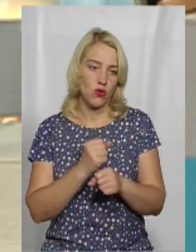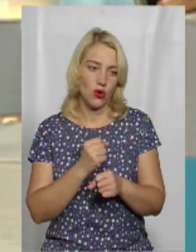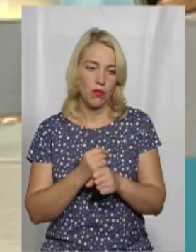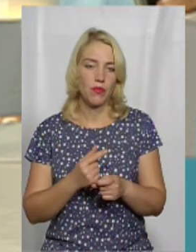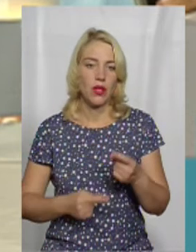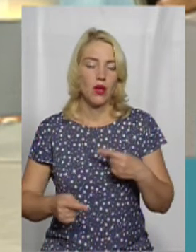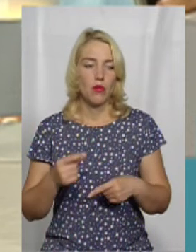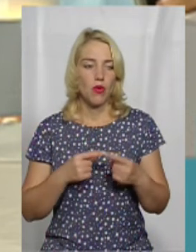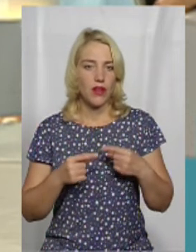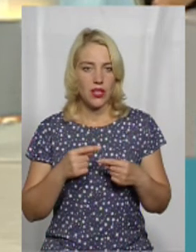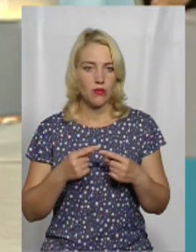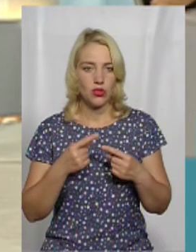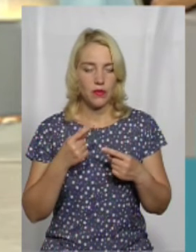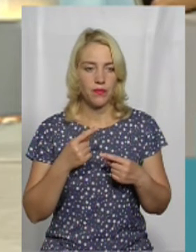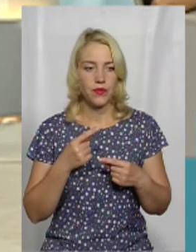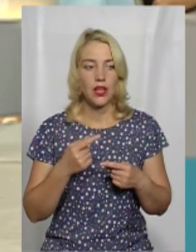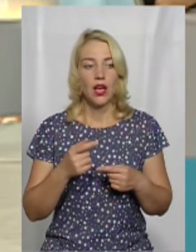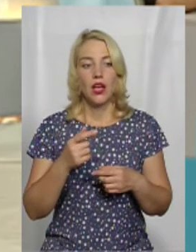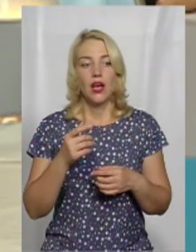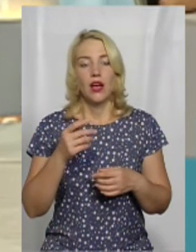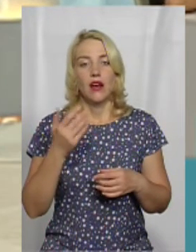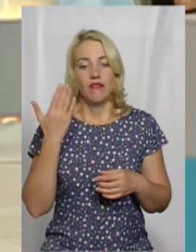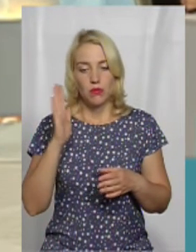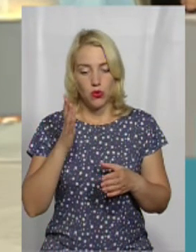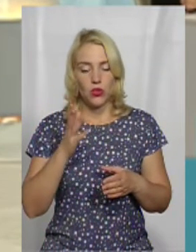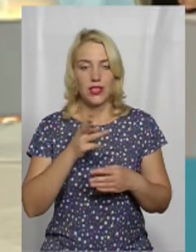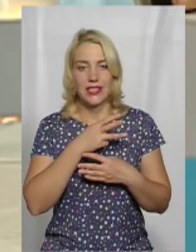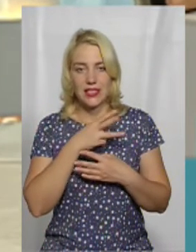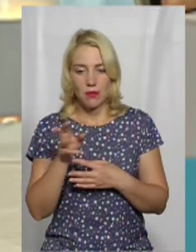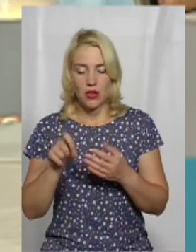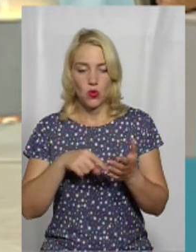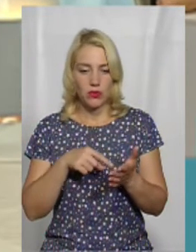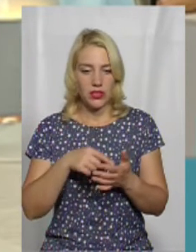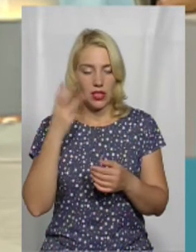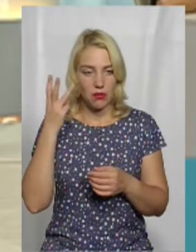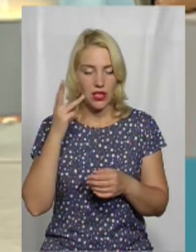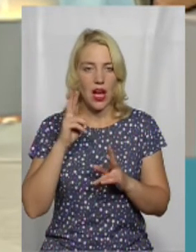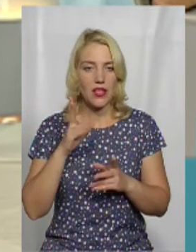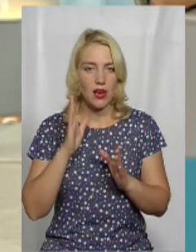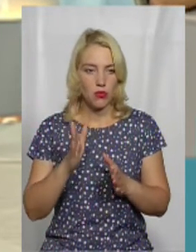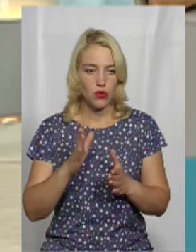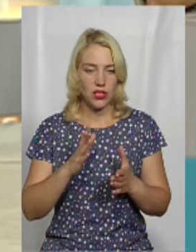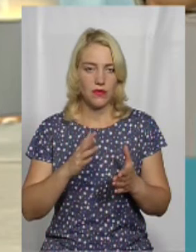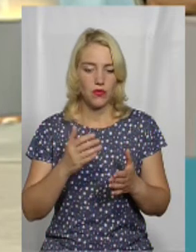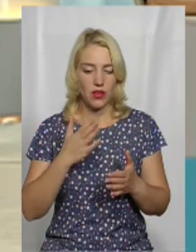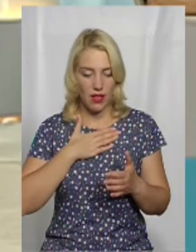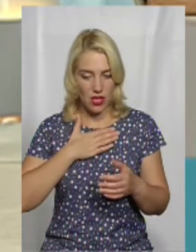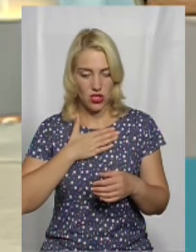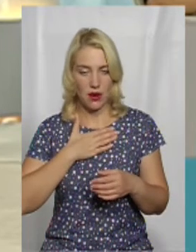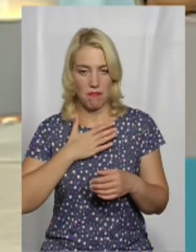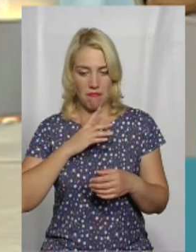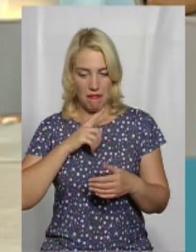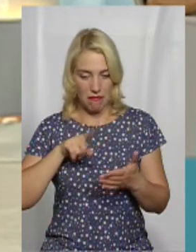локацій. Хотів запитати, ви будете знімати у Хмельницькому? Ми вже знімали у Хмельницькому. Як ви гадаєте, наскільки взагалі наше місто